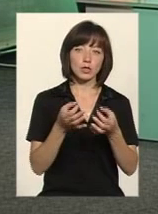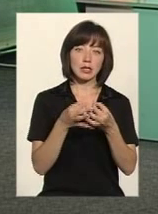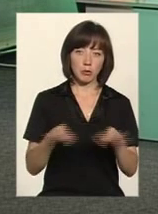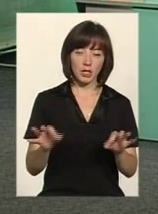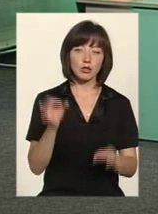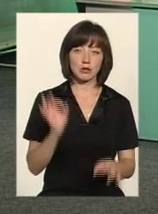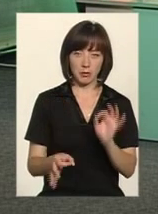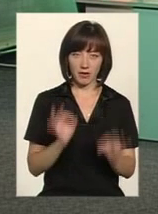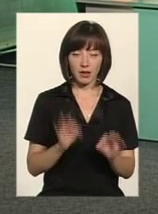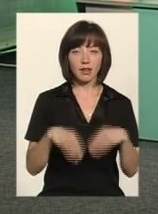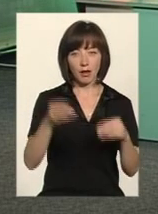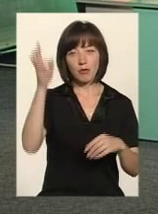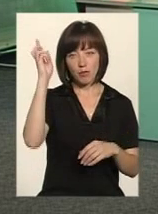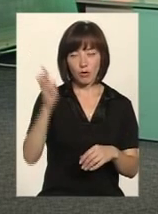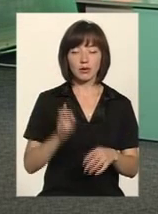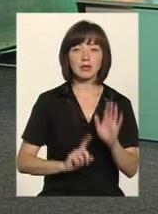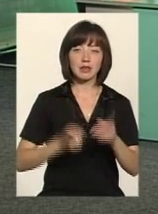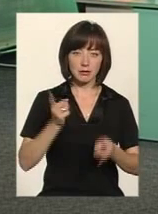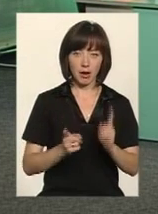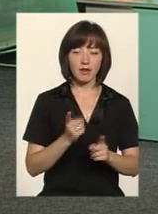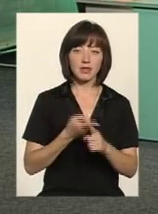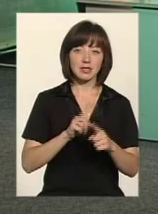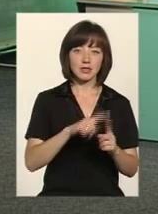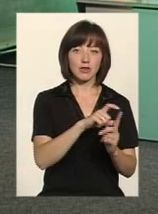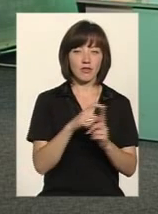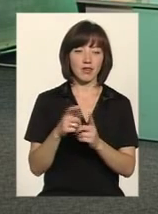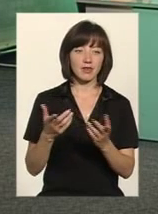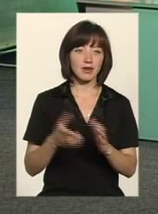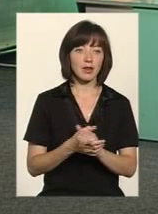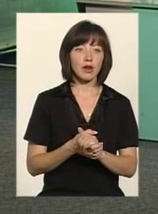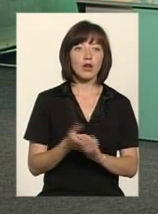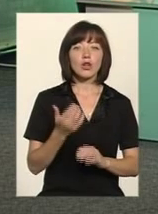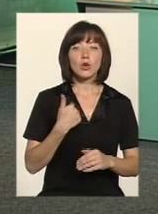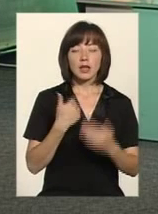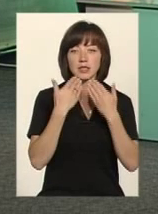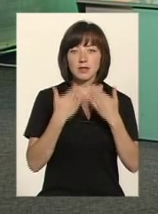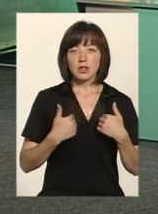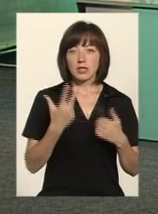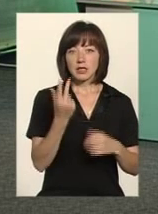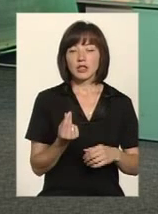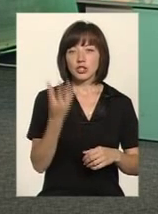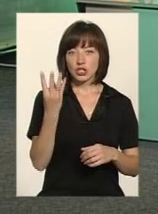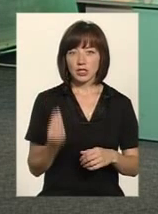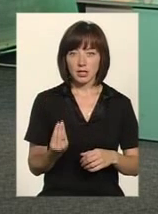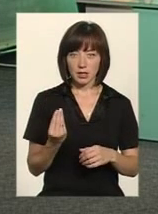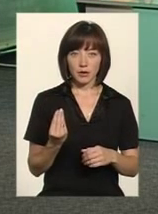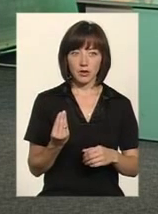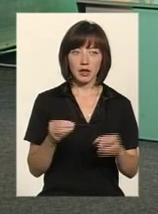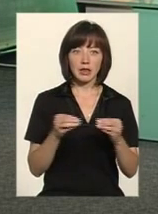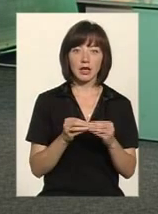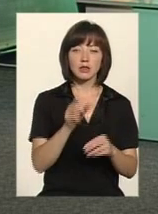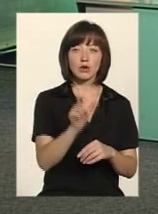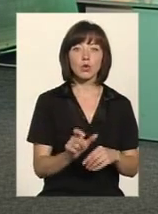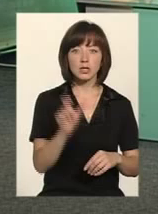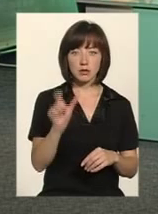справедливо. Ну, так, дай Бог, щоб насправді ці слова... Ну, скажімо, у нас вже звернулися з цих три дні, чотири, що ми працюємо, 10